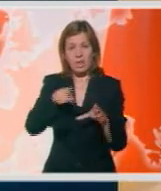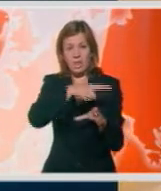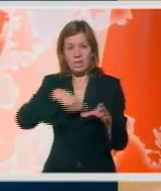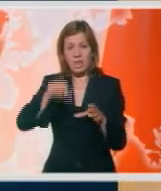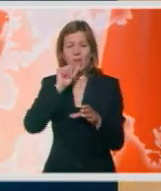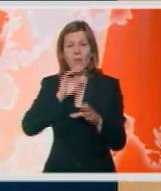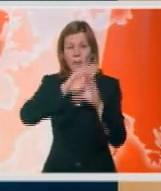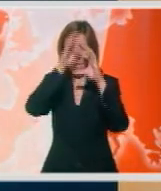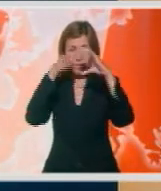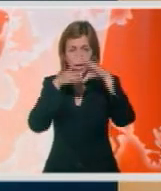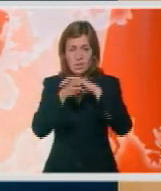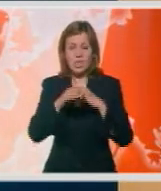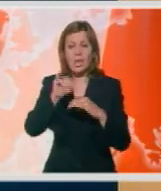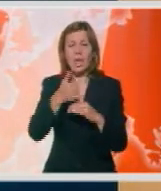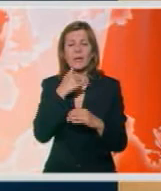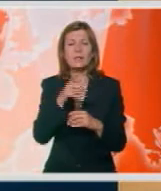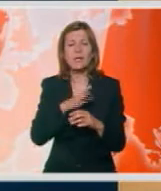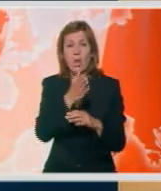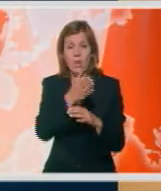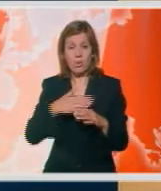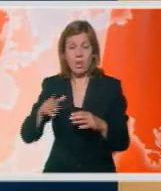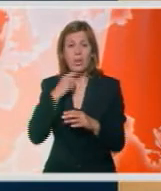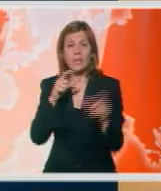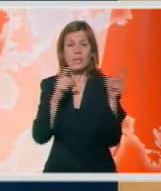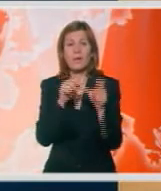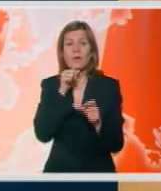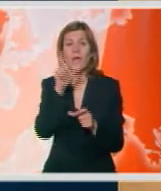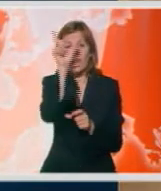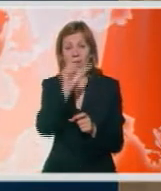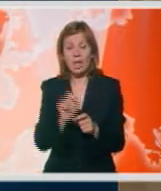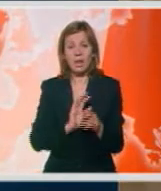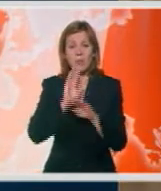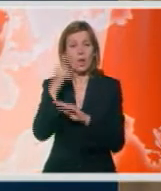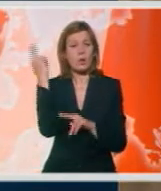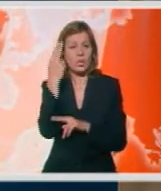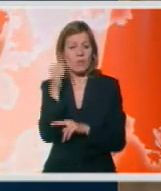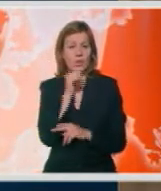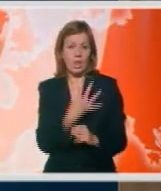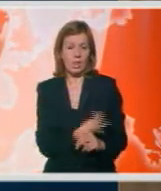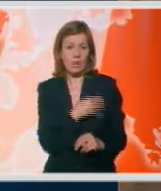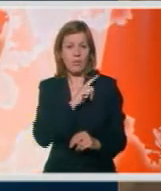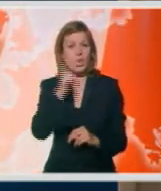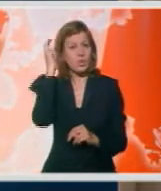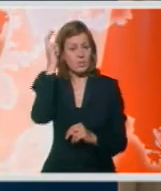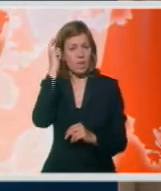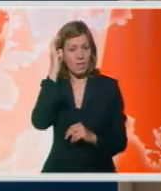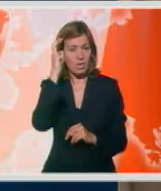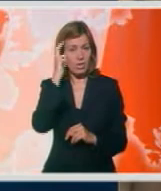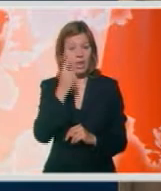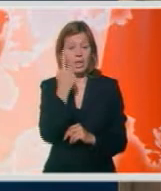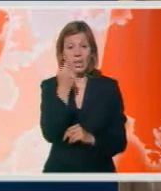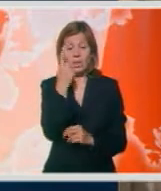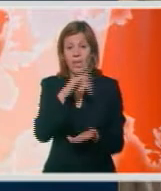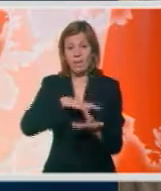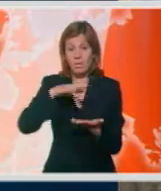pećinama duž severne Jadranske obale, od severoistočne Italije preko Slovenije i Hrvatske do Crne Gore. Jedno od